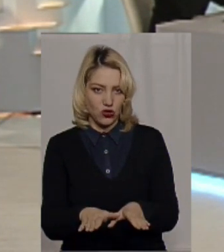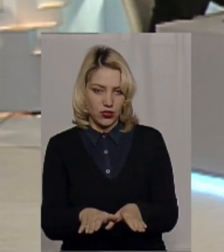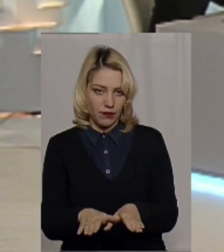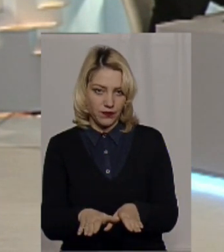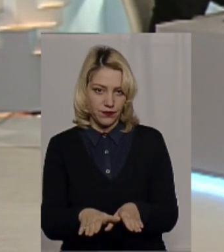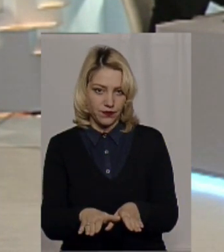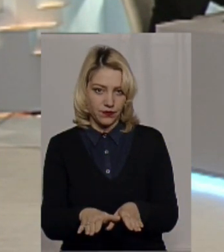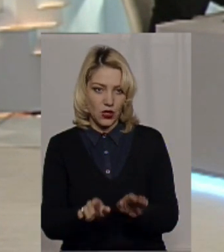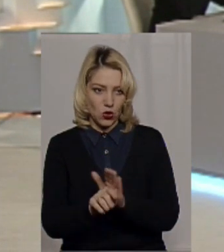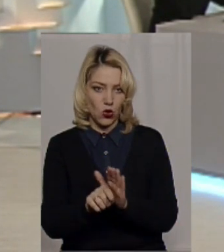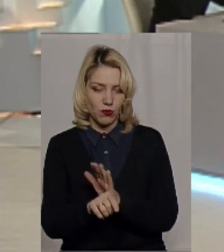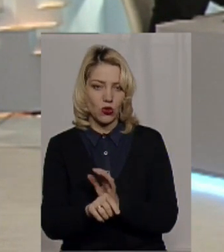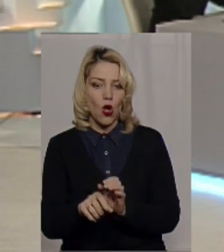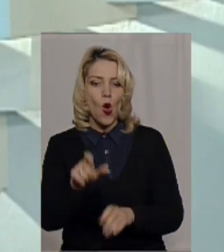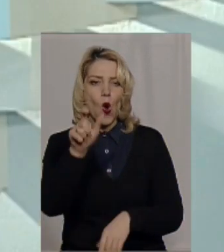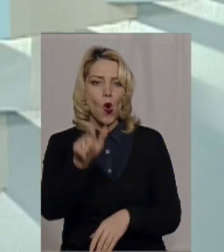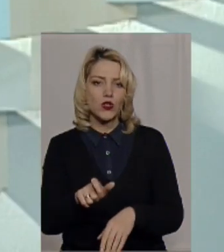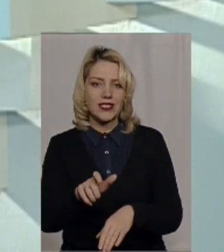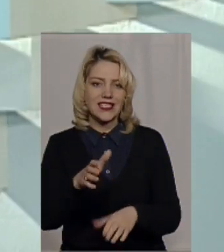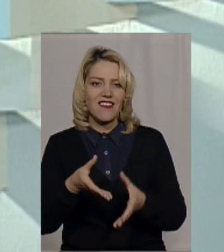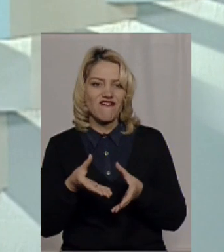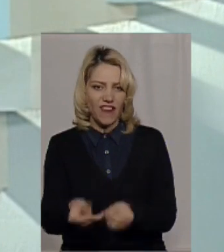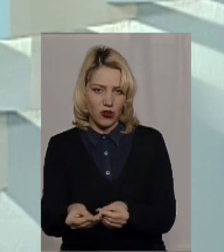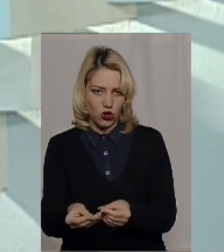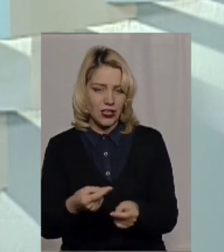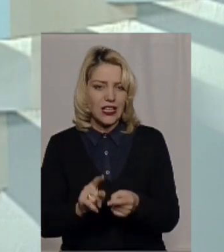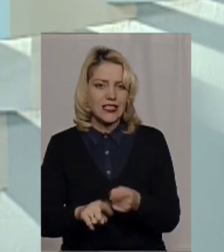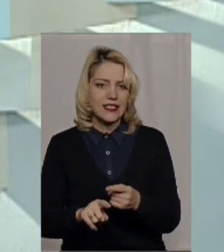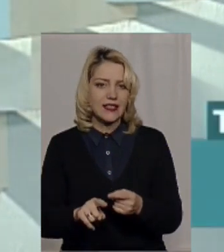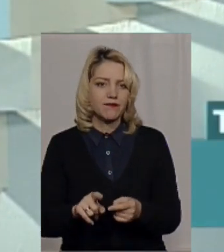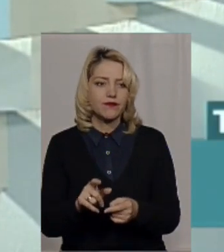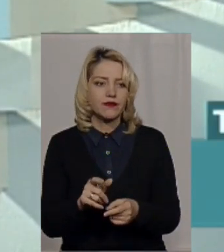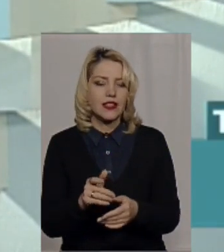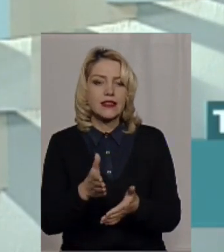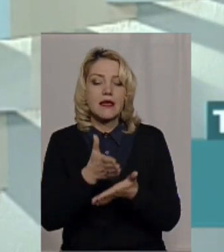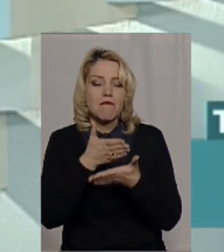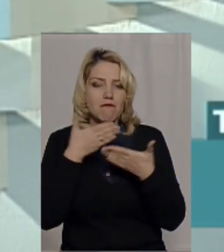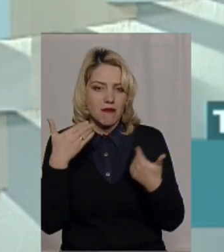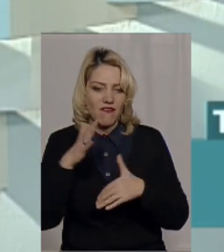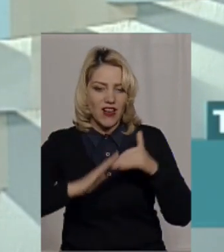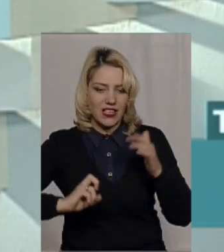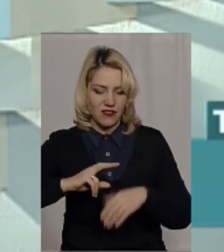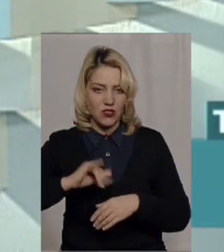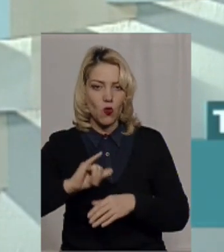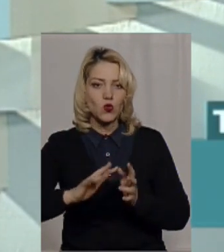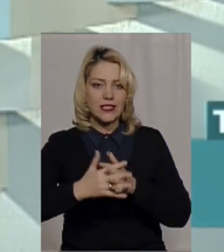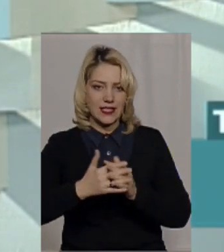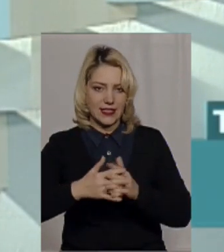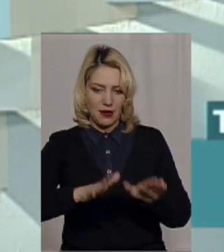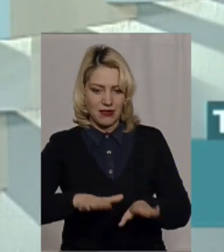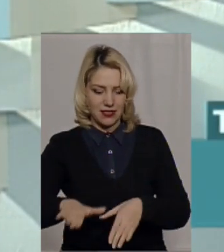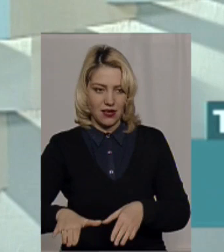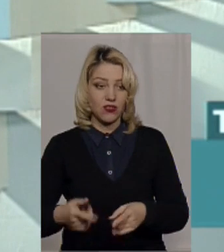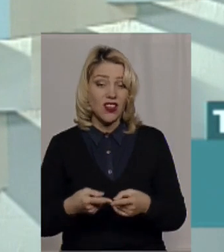Тобто, от людський фактор. Дуже важливо. Дуже велика проблема – відсутність фахівців в сільській місцевості.